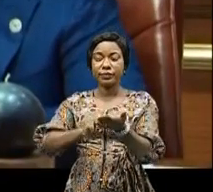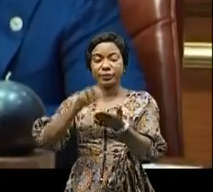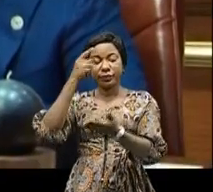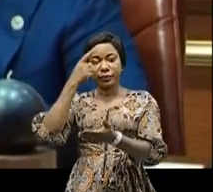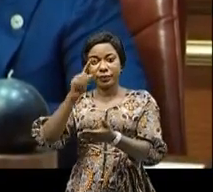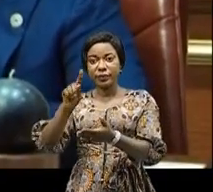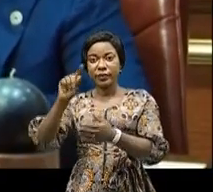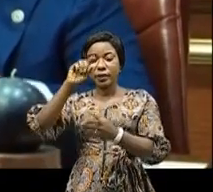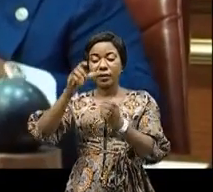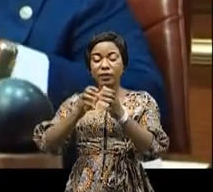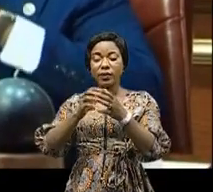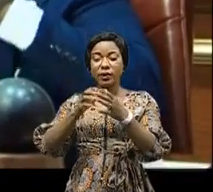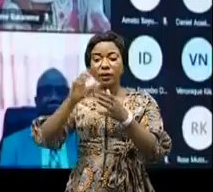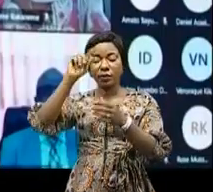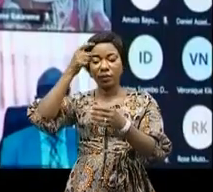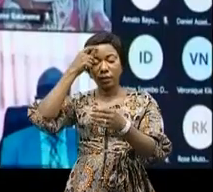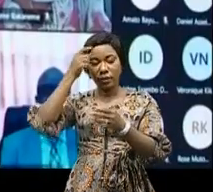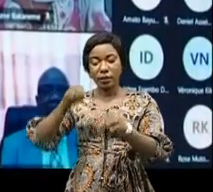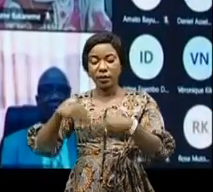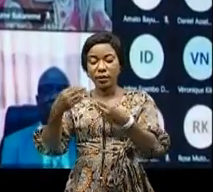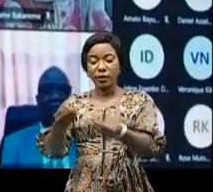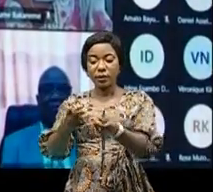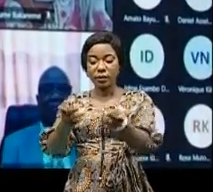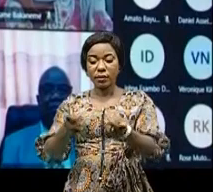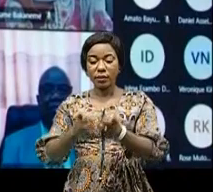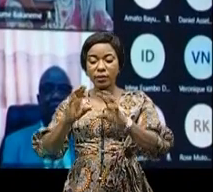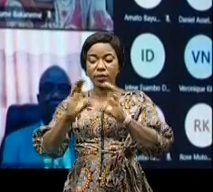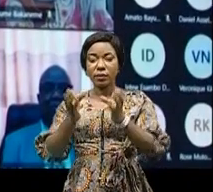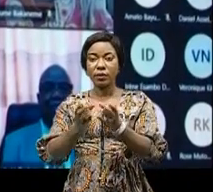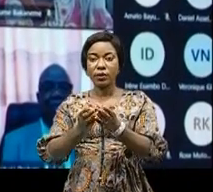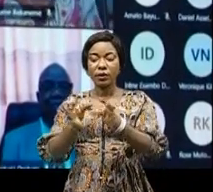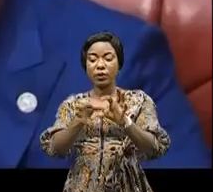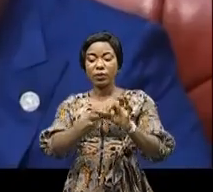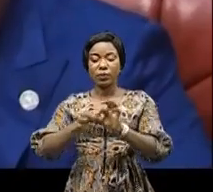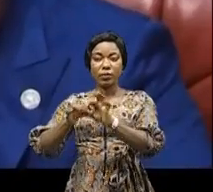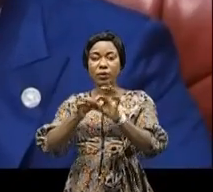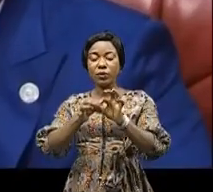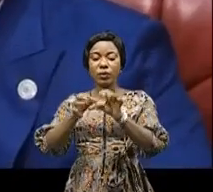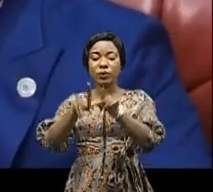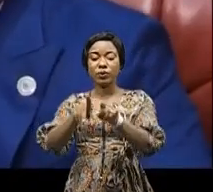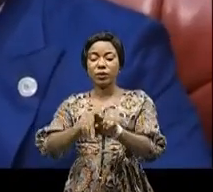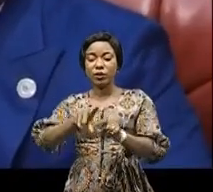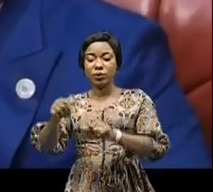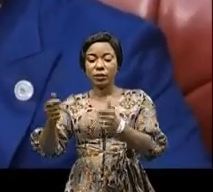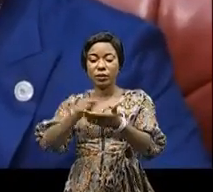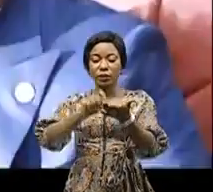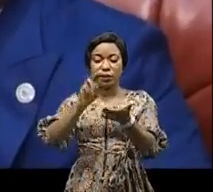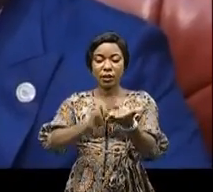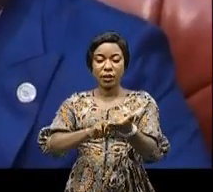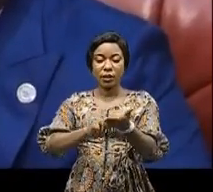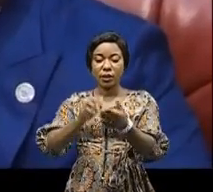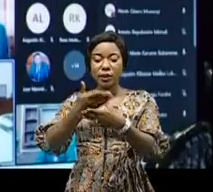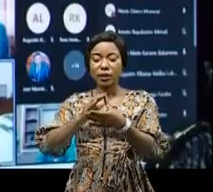avec le gouvernement sur la mise en place d'un comité conjoint de coopération et une autre signée entre la